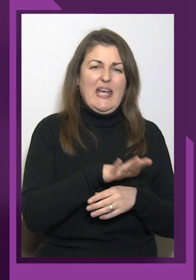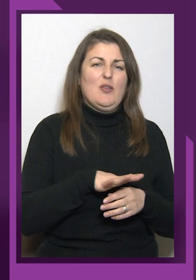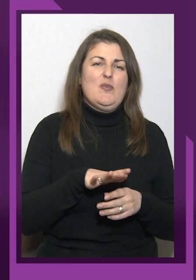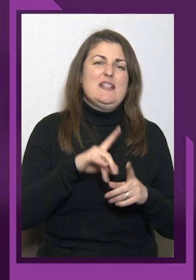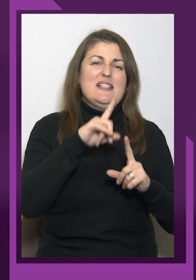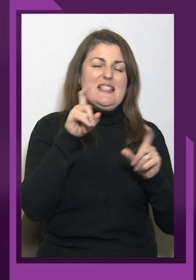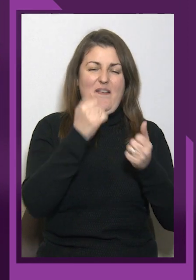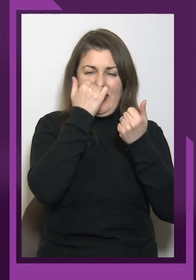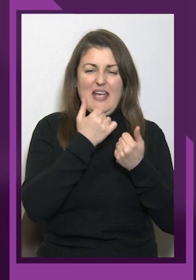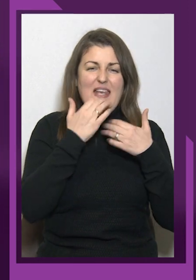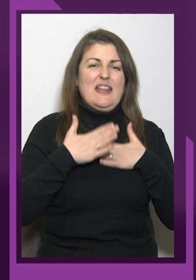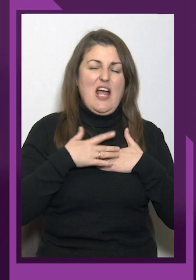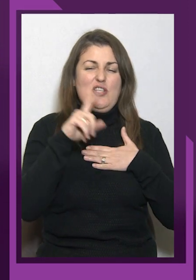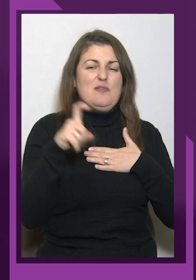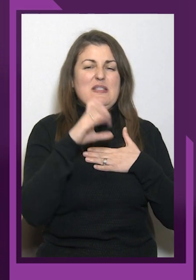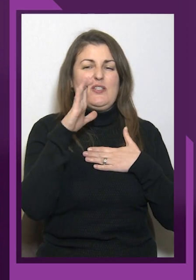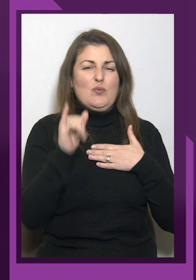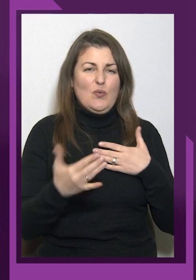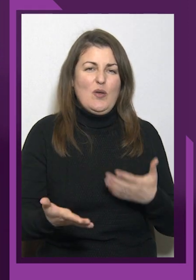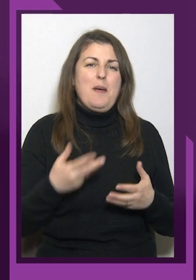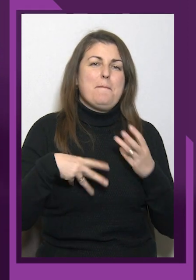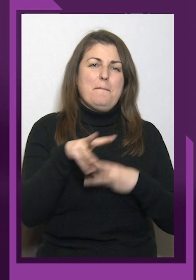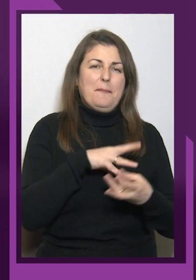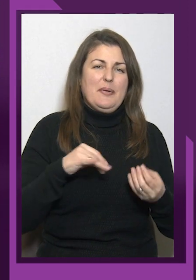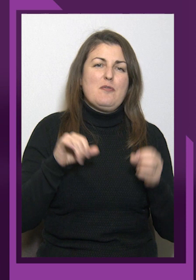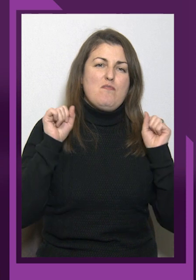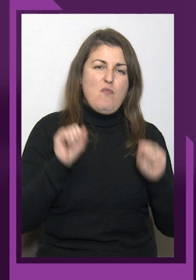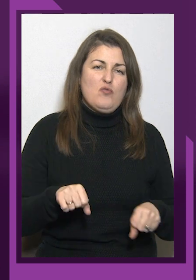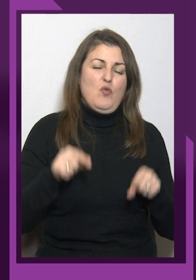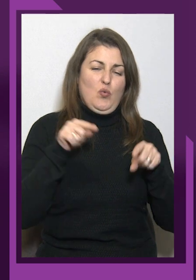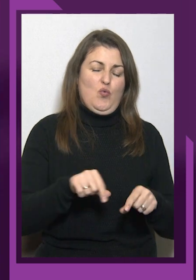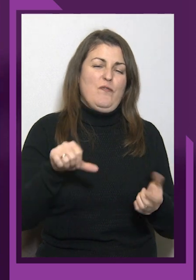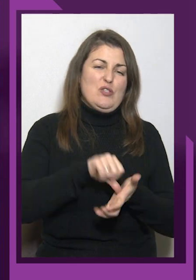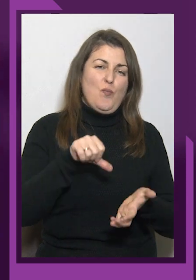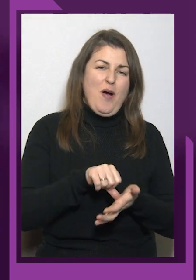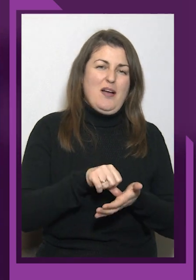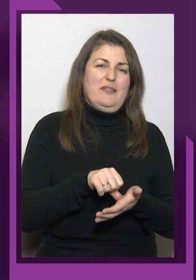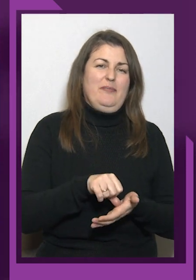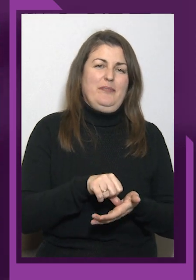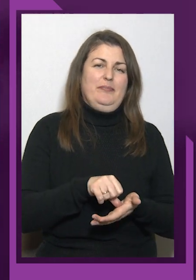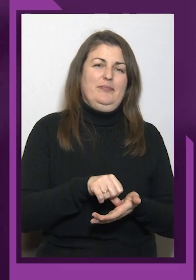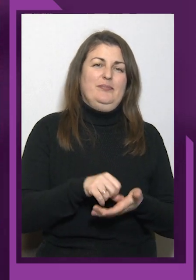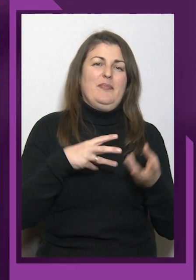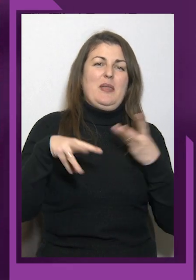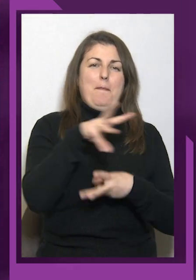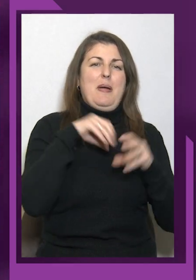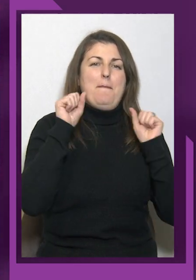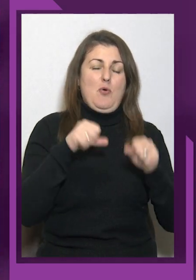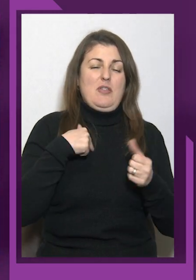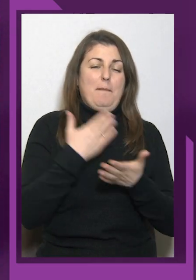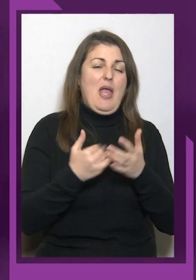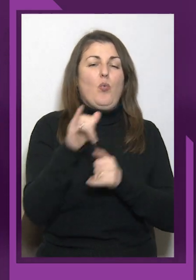можемо тут виступати, ми можемо, нам є куди повернутися. Слідкуйте за чемпіонатом Європи з